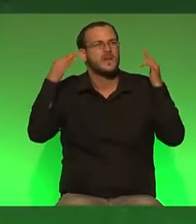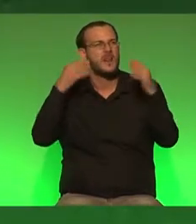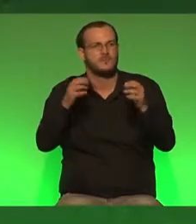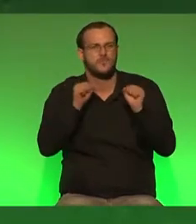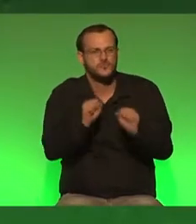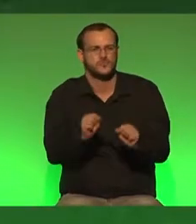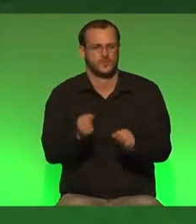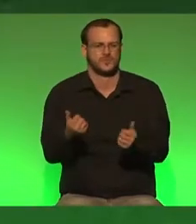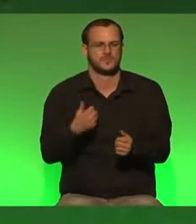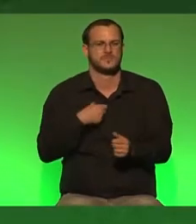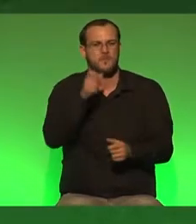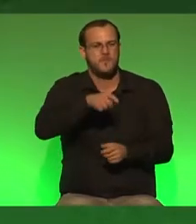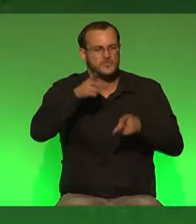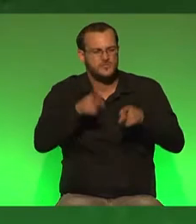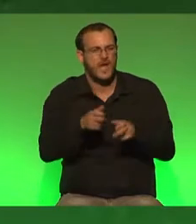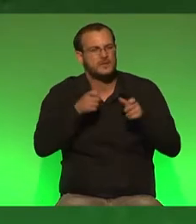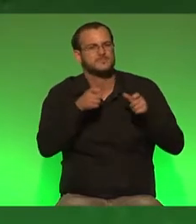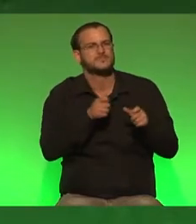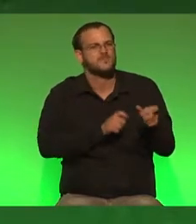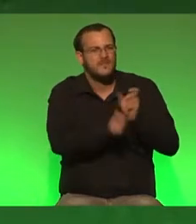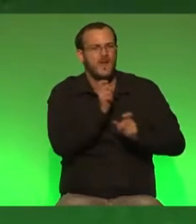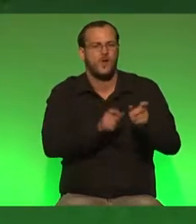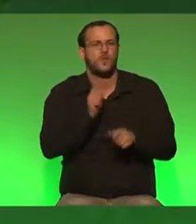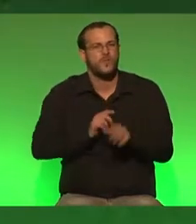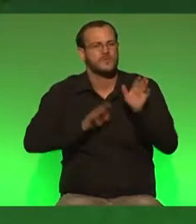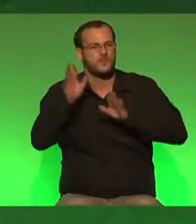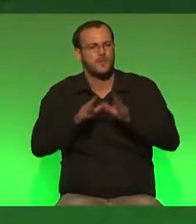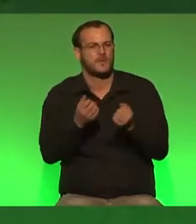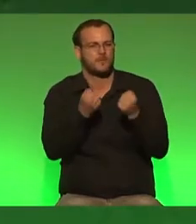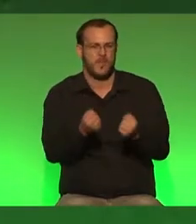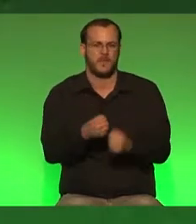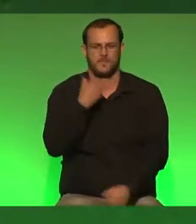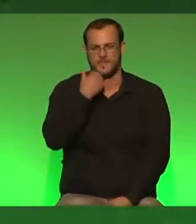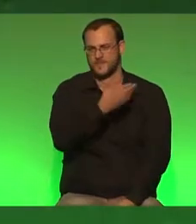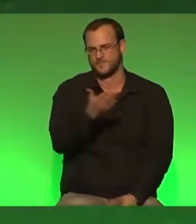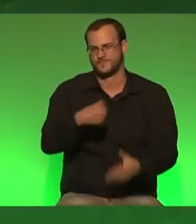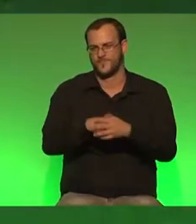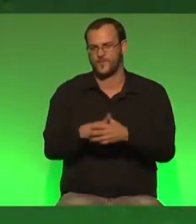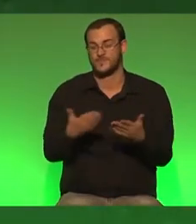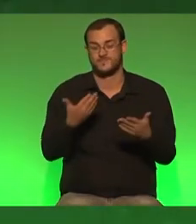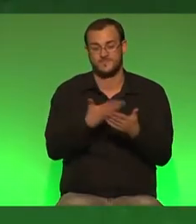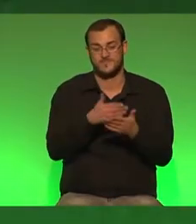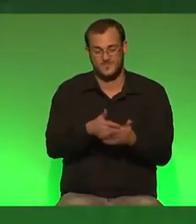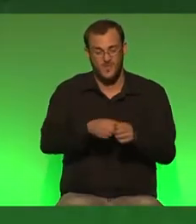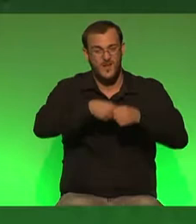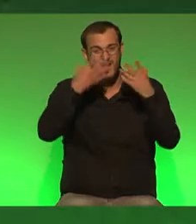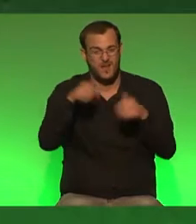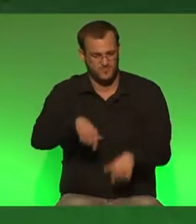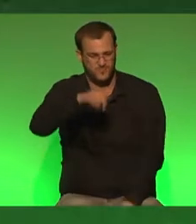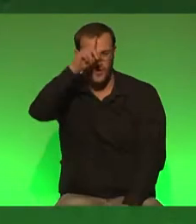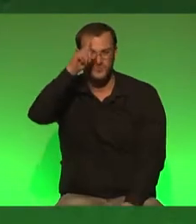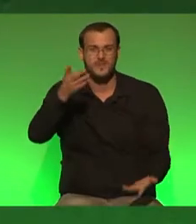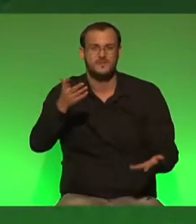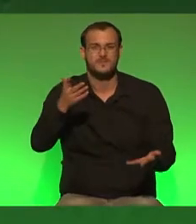Menschenrechte zu verteidigen und die Demokratie zu erhalten, liebe Freundinnen und Freunde. Und diese Klarheit hier in Deutschland,